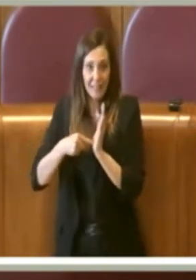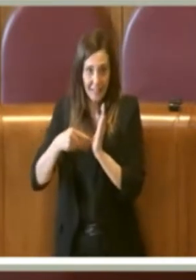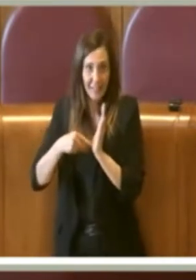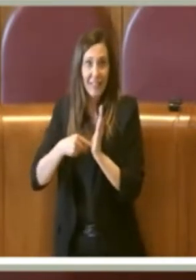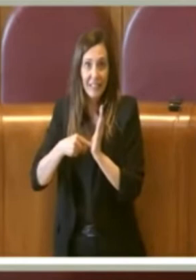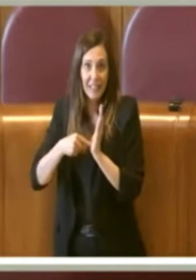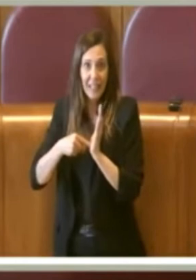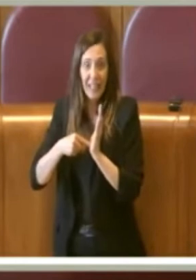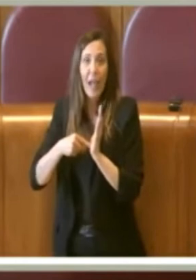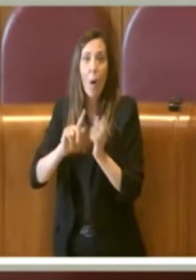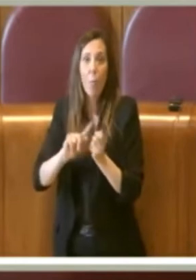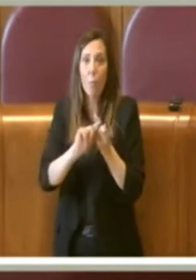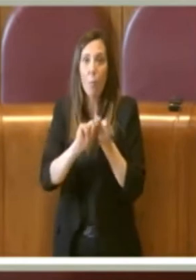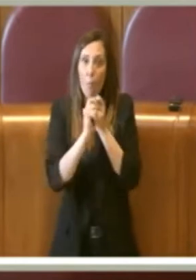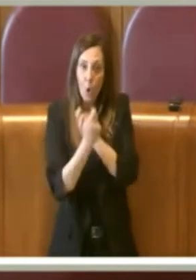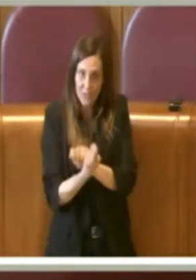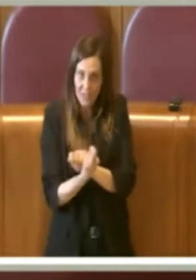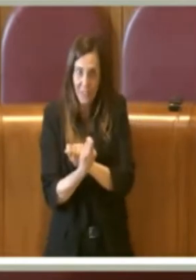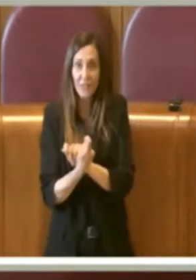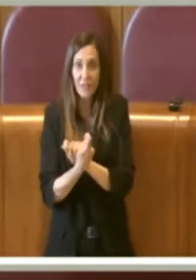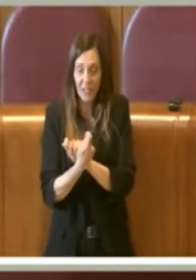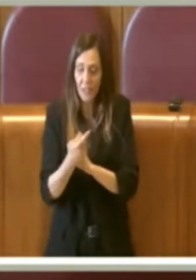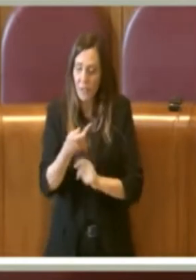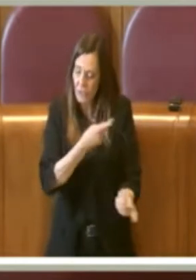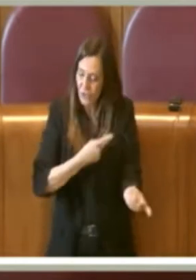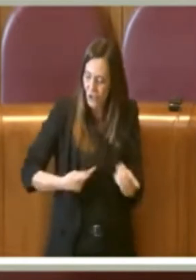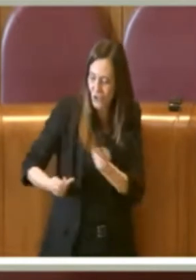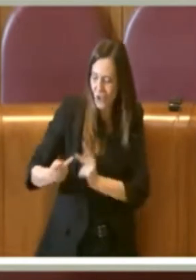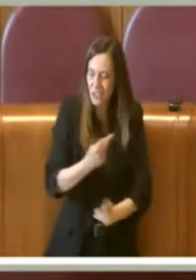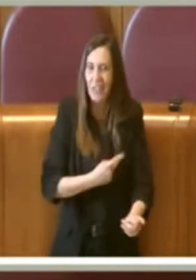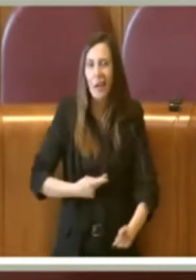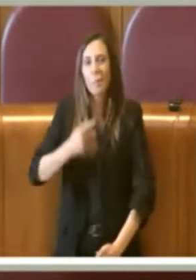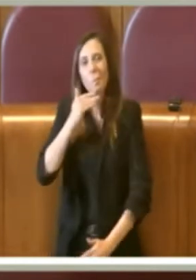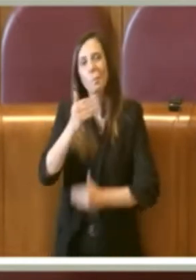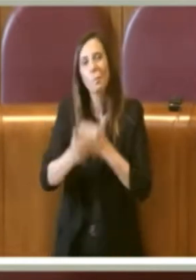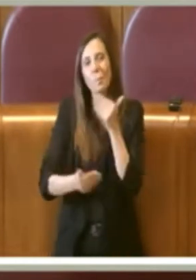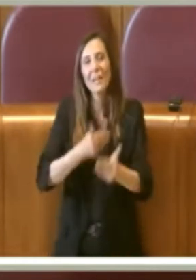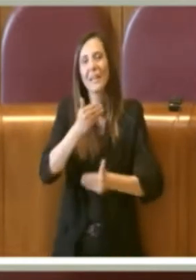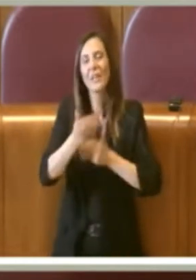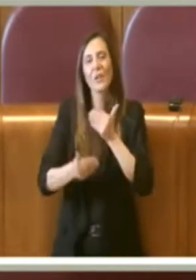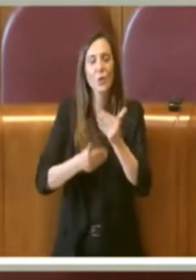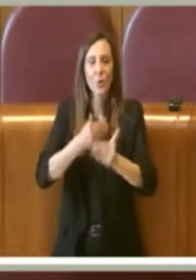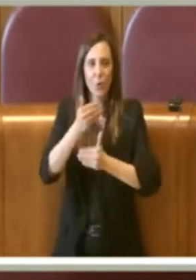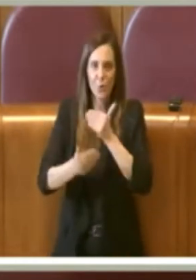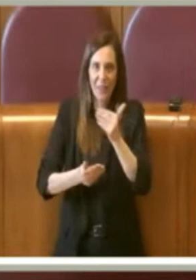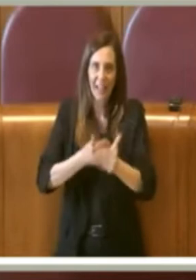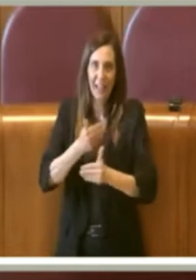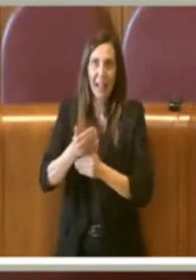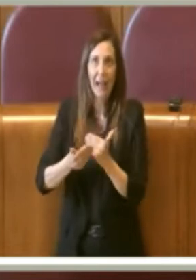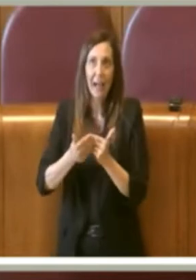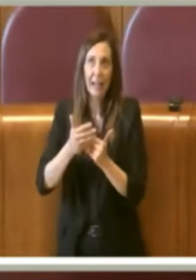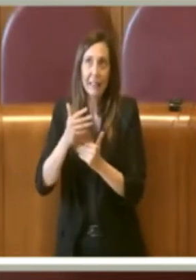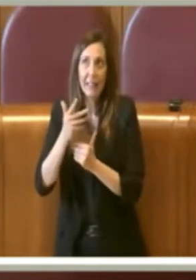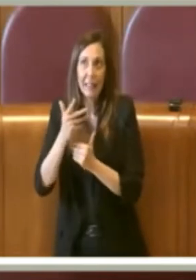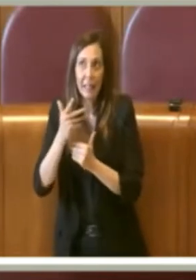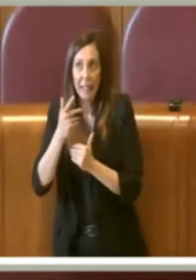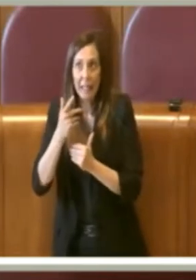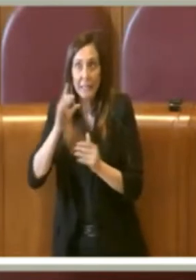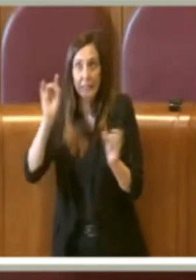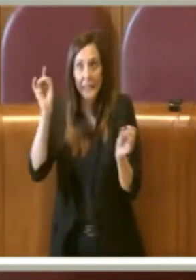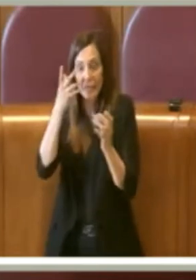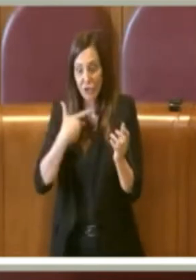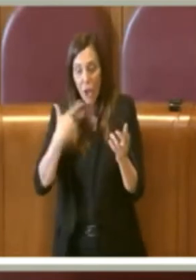alcuni articoli ma ovviamente cerchiamo di migliorare quelle che possono essere state forse delle dimenticanze